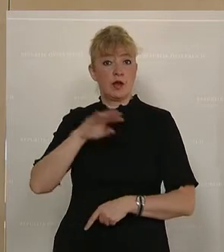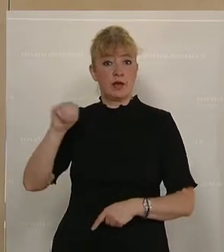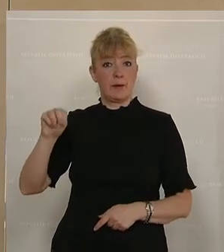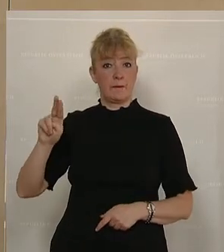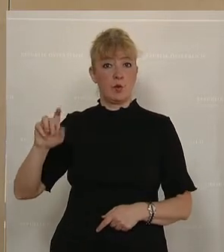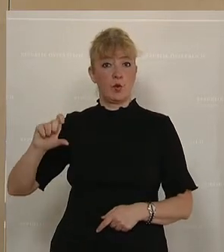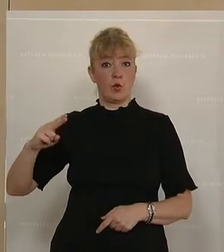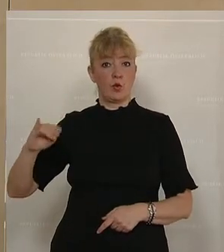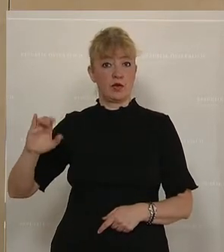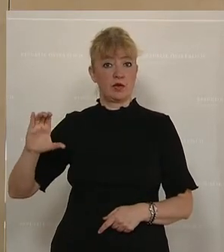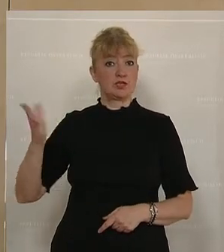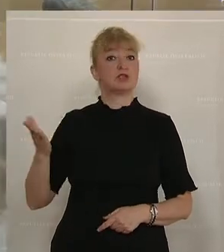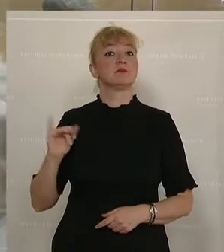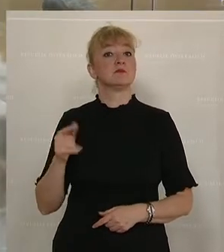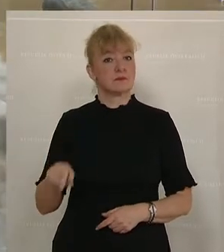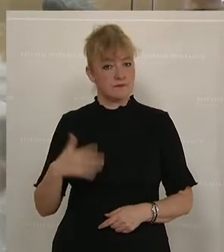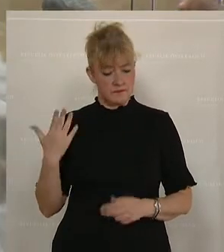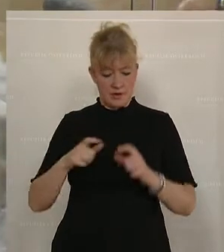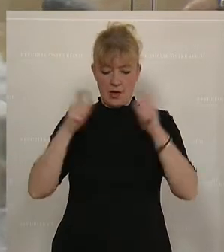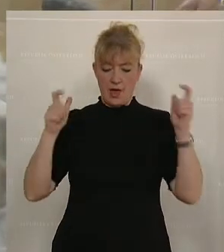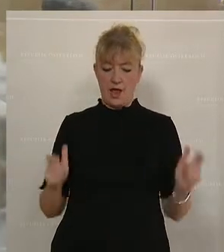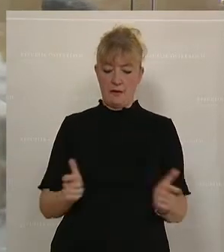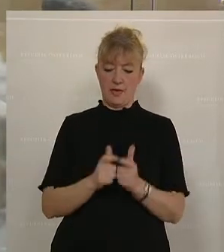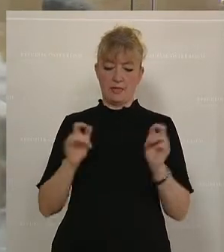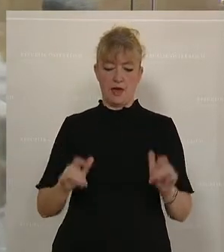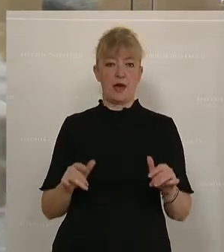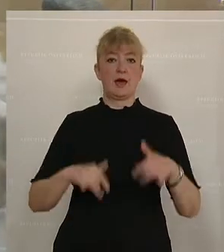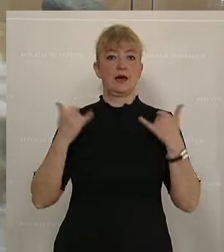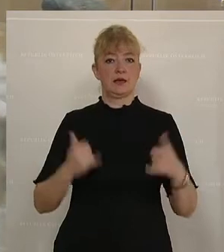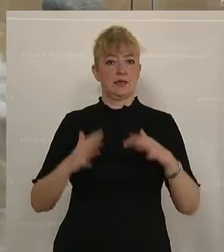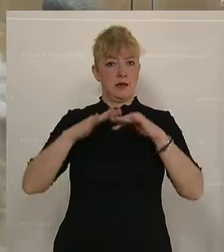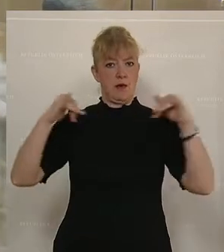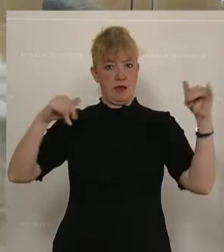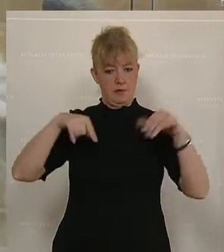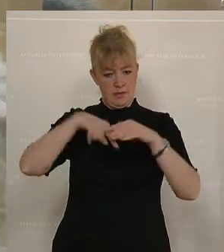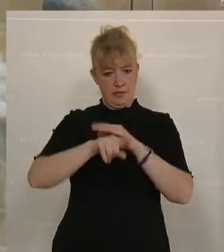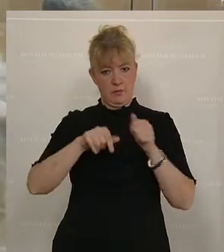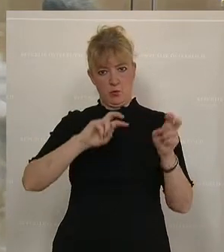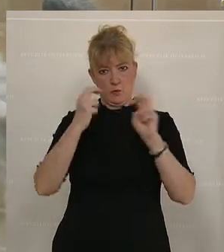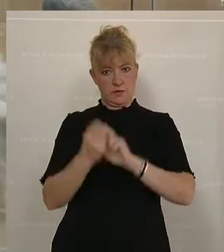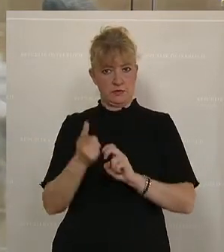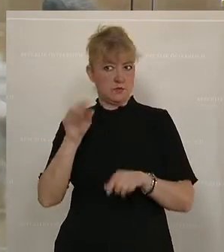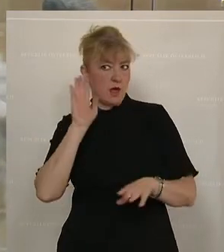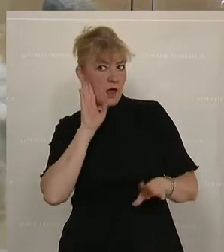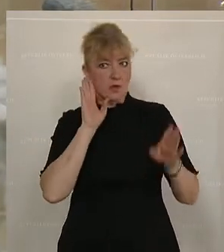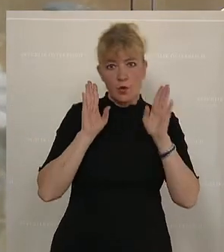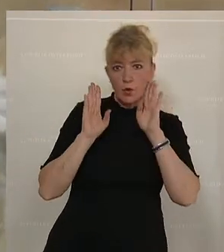ja natürlich, jetzt ist der Rahmen vorgegeben, jetzt gehen wir in die parlamentarische Umsetzung mit Anhörungen,